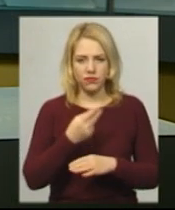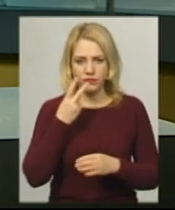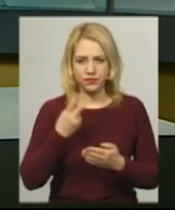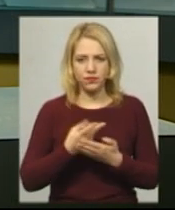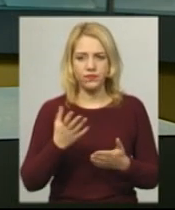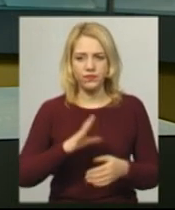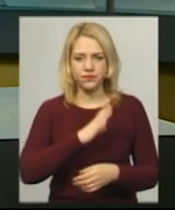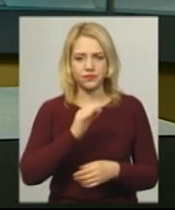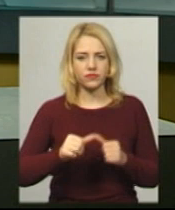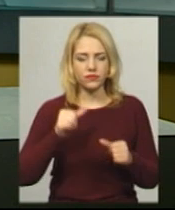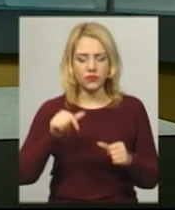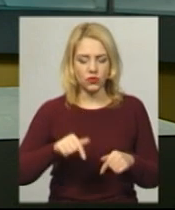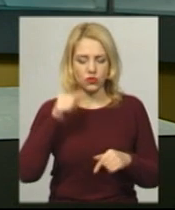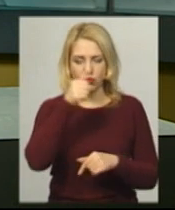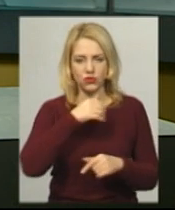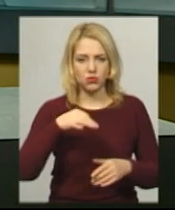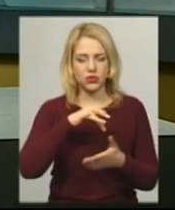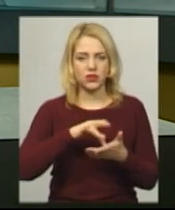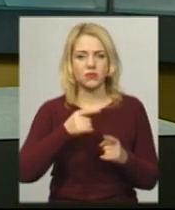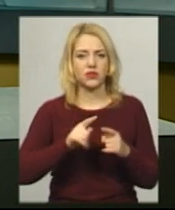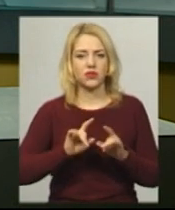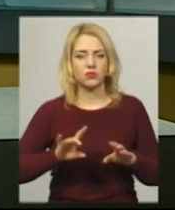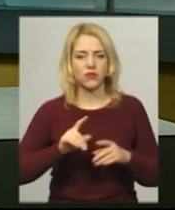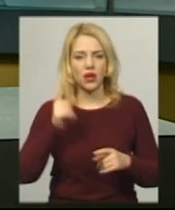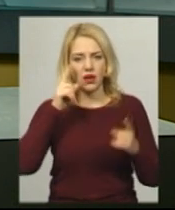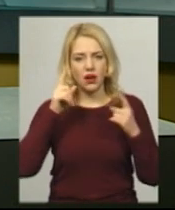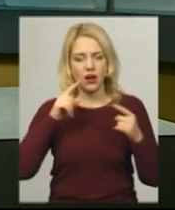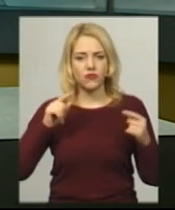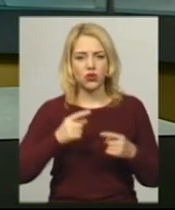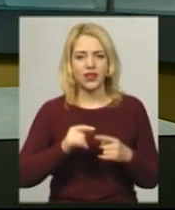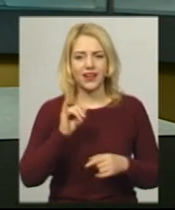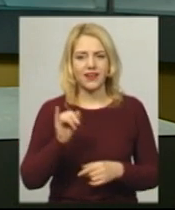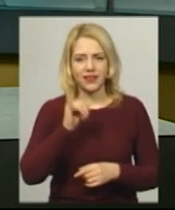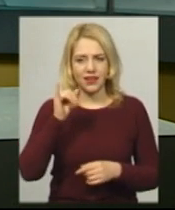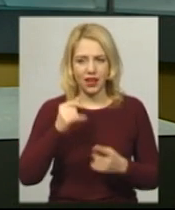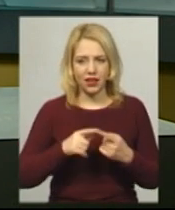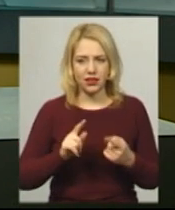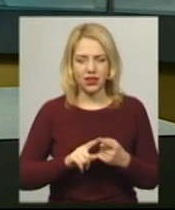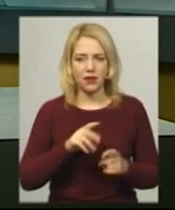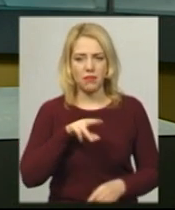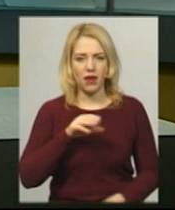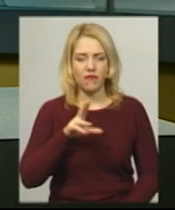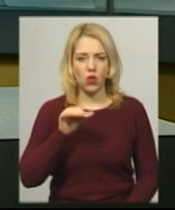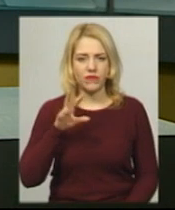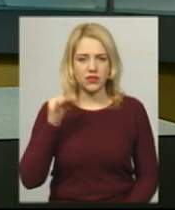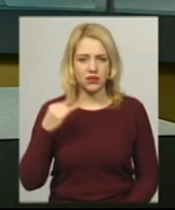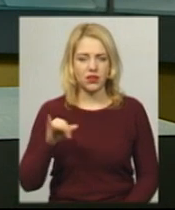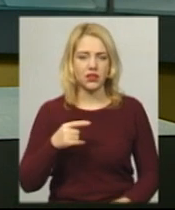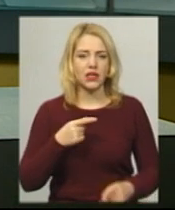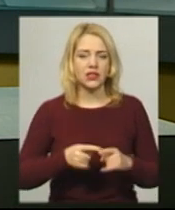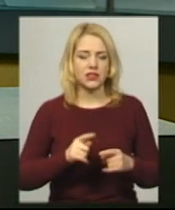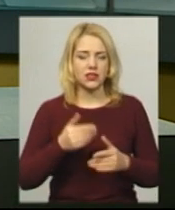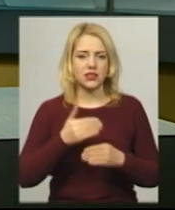минулоріч в обласному центрі. Про це розповідає автор ідеї та режисер-постановник проєктів Володимир Павловський. Каже, сценарій